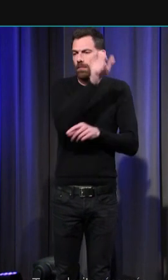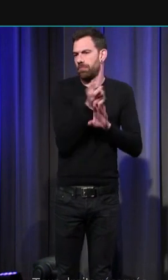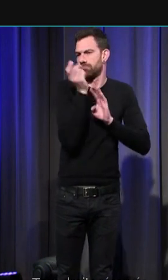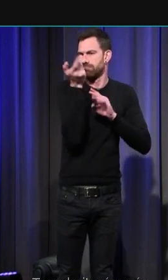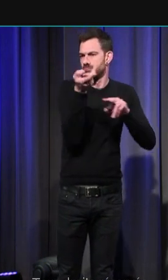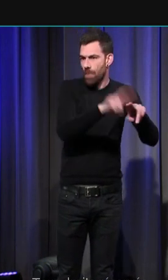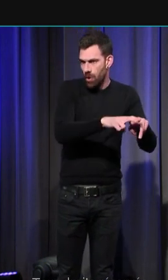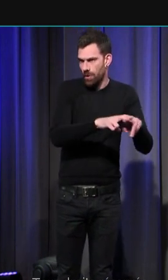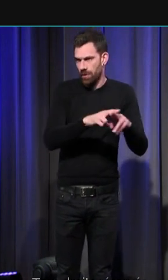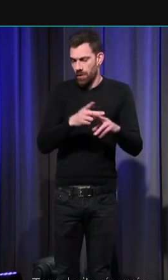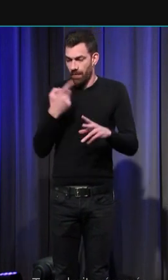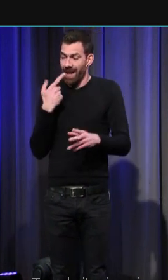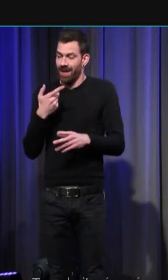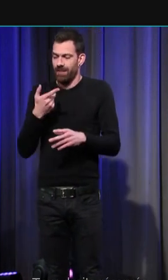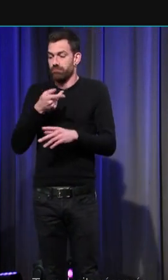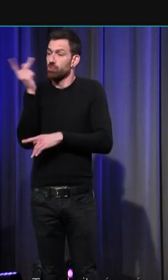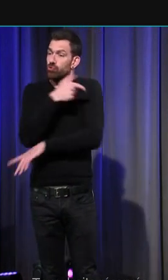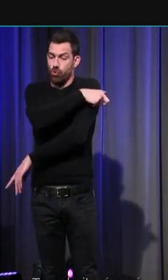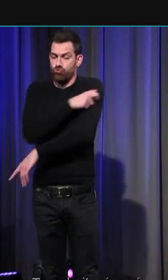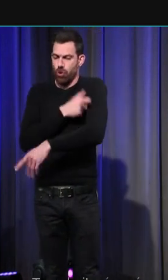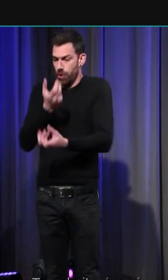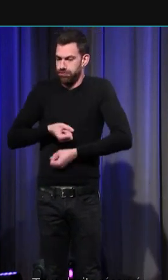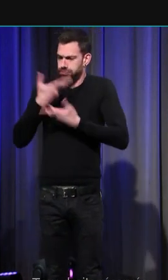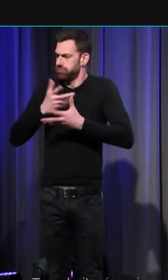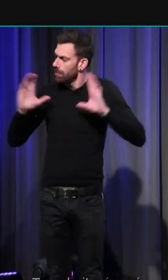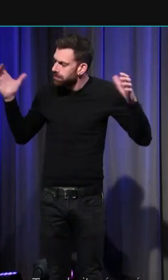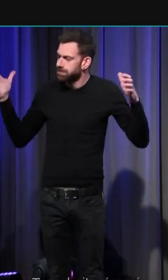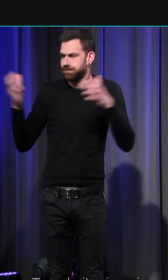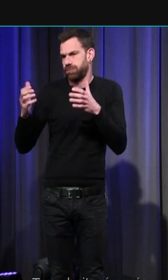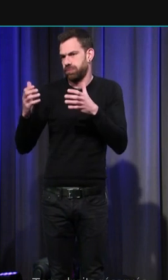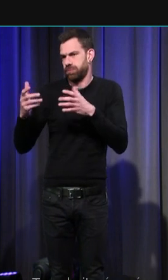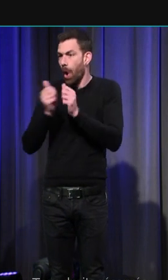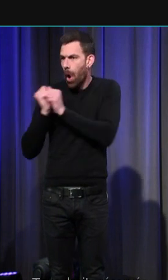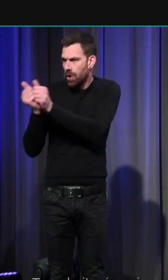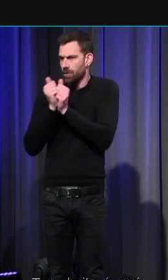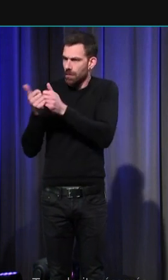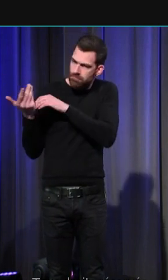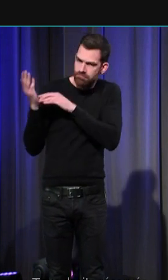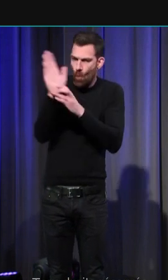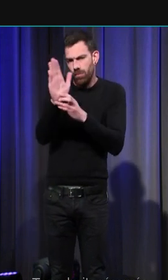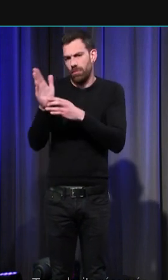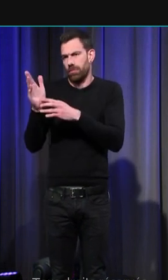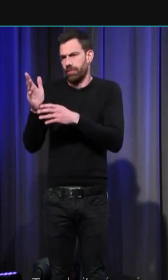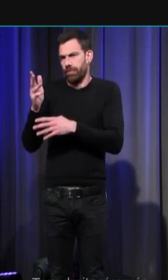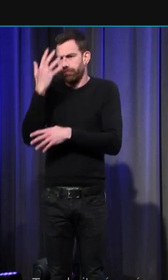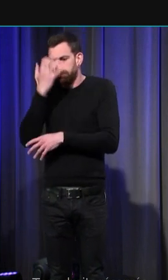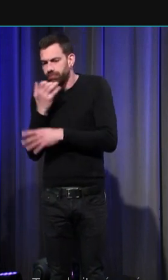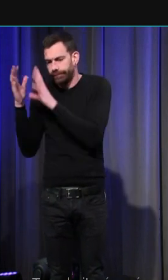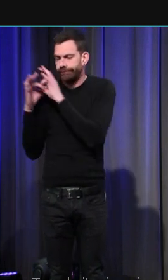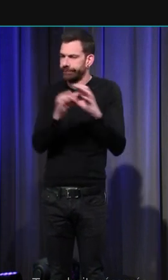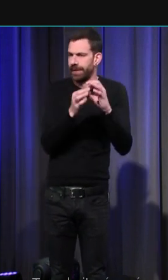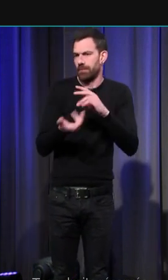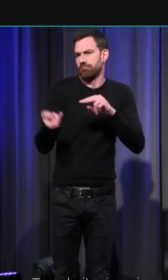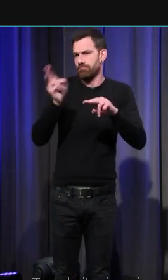surtout l'expression du deuil qui montre la cohérence de la communauté du clan autour du mort l'expression du